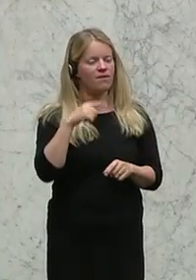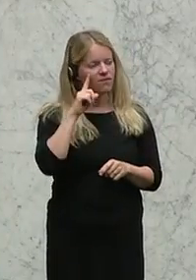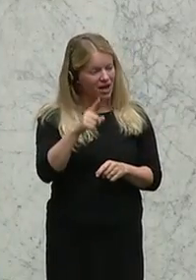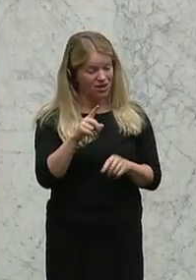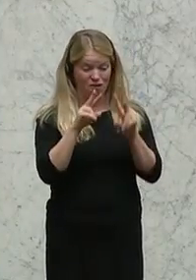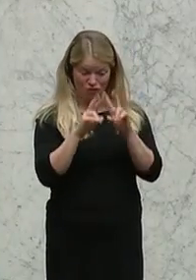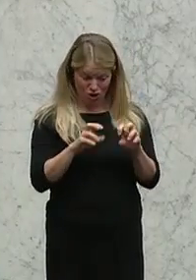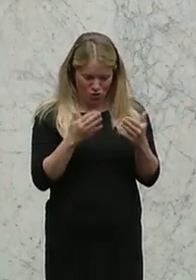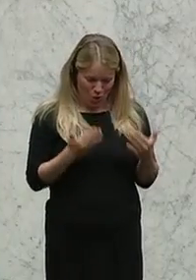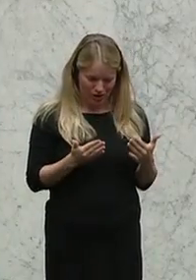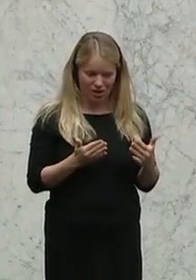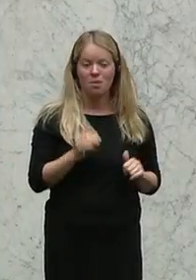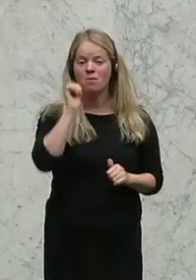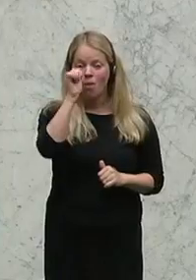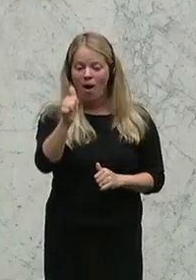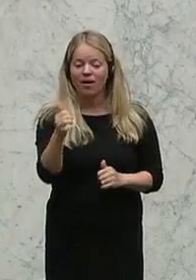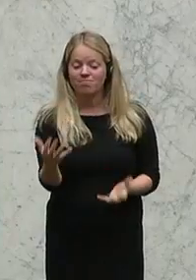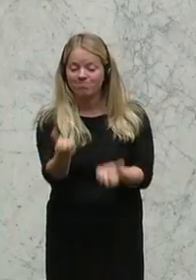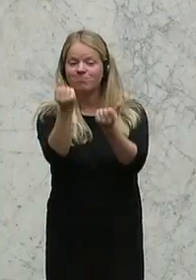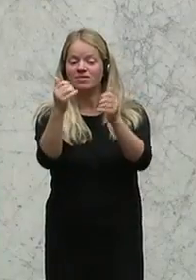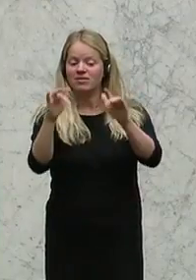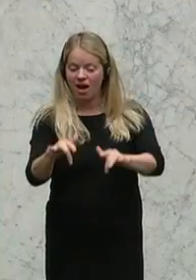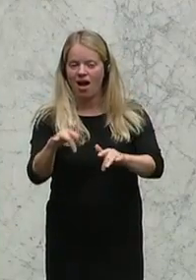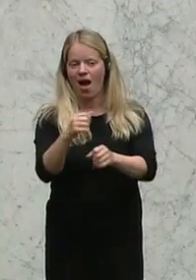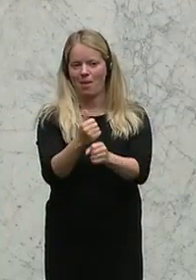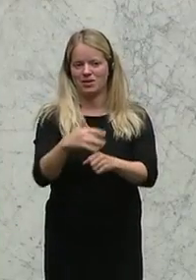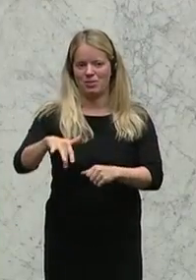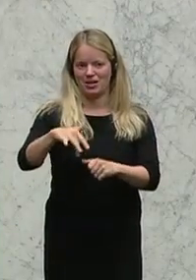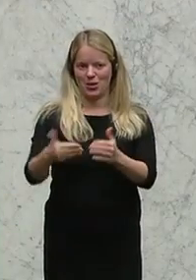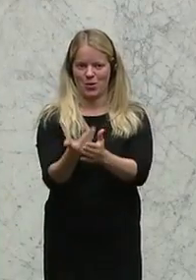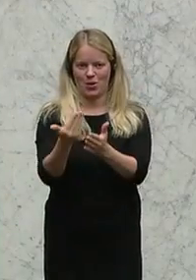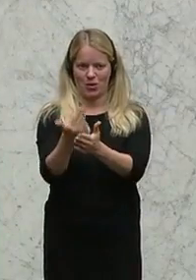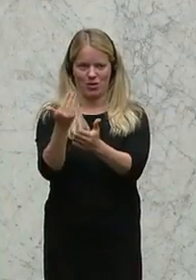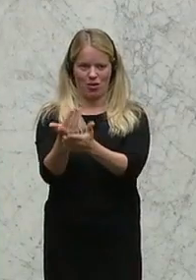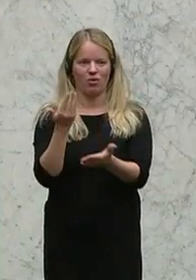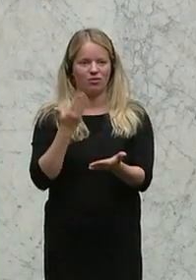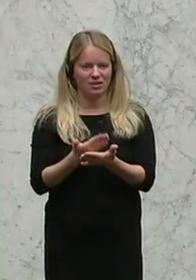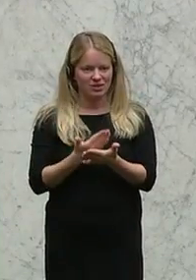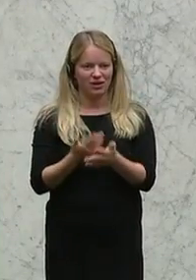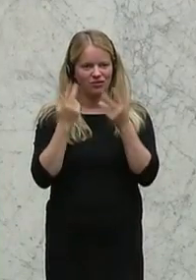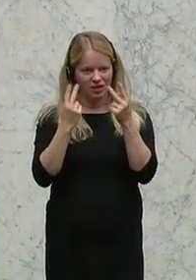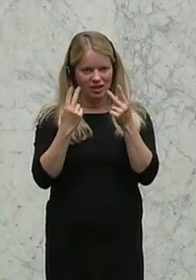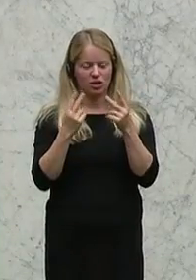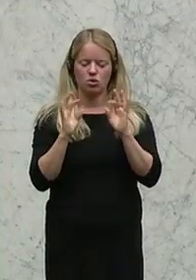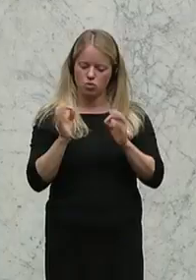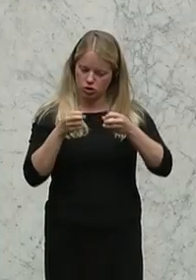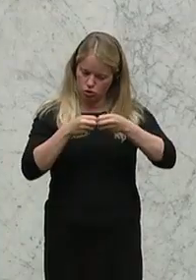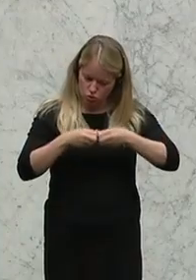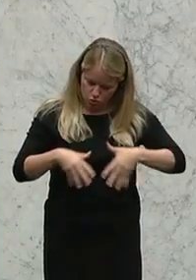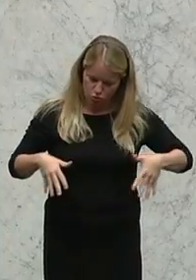sind die Arbeitsplätze für morgen. Und daher ist es ganz besonders wichtig, hier möglichst strukturiert und